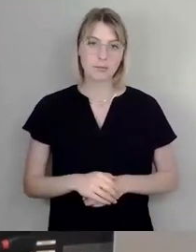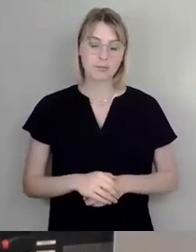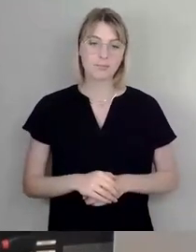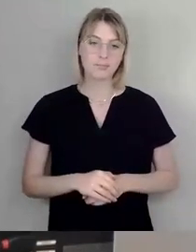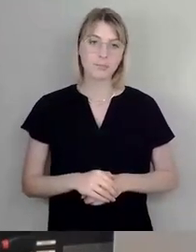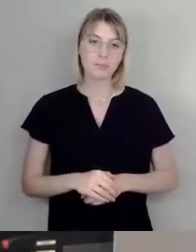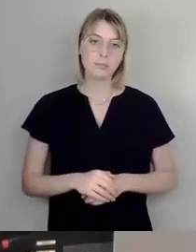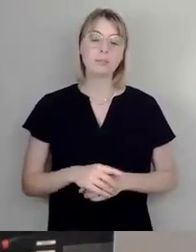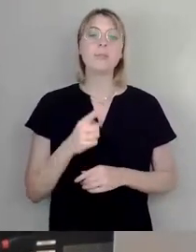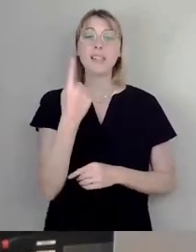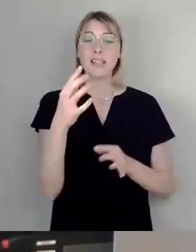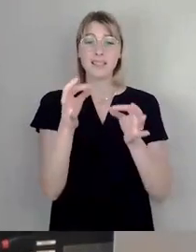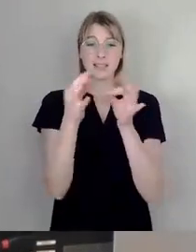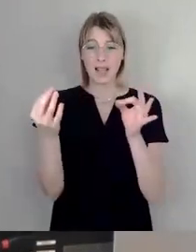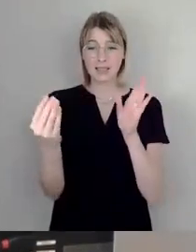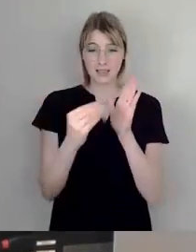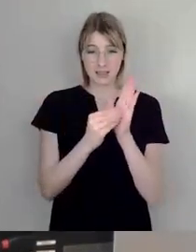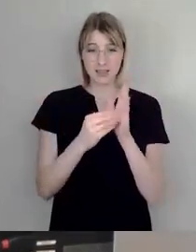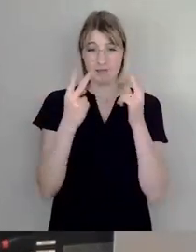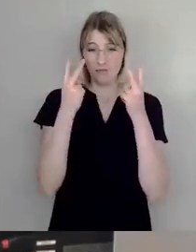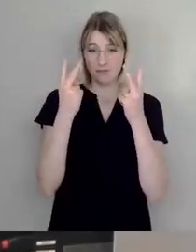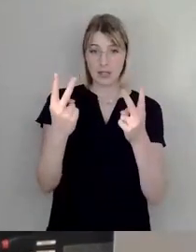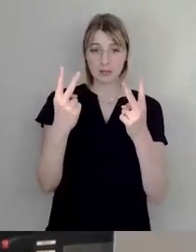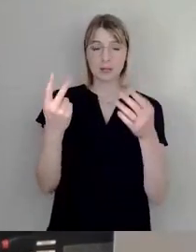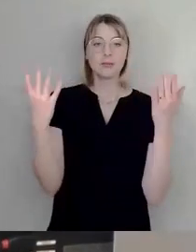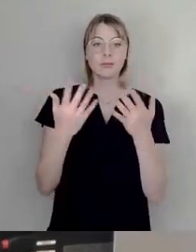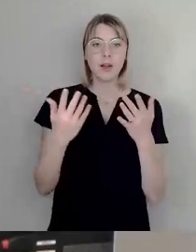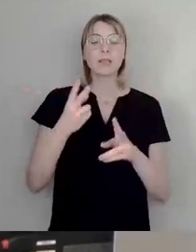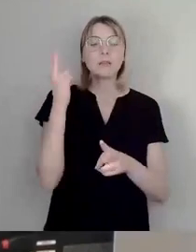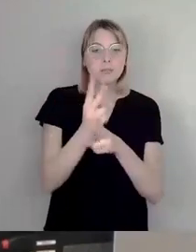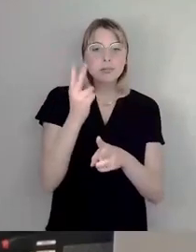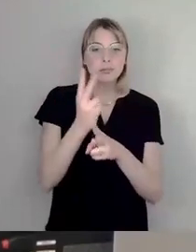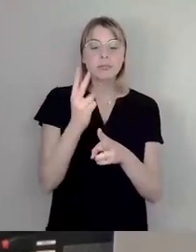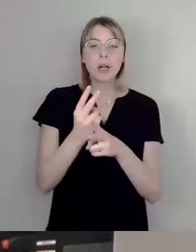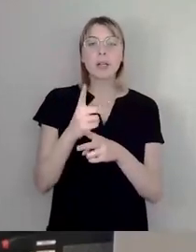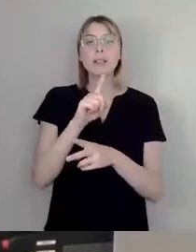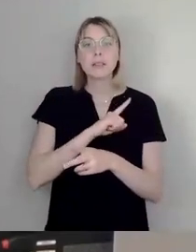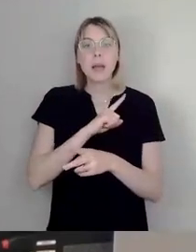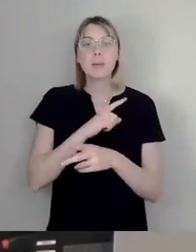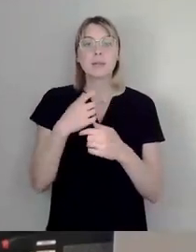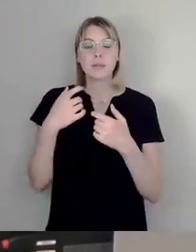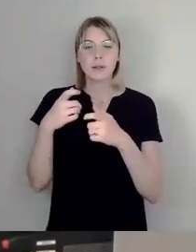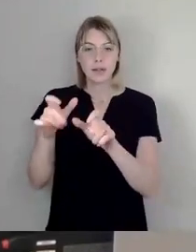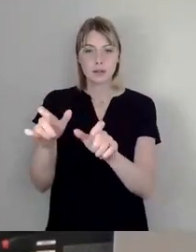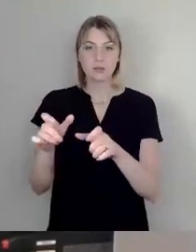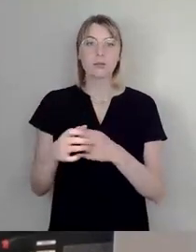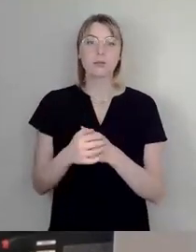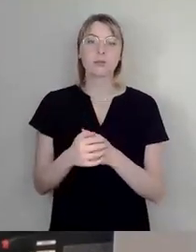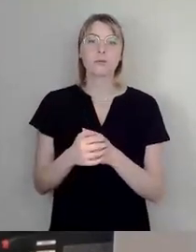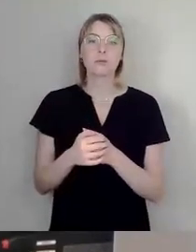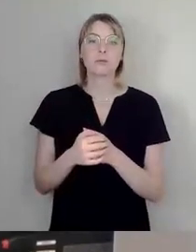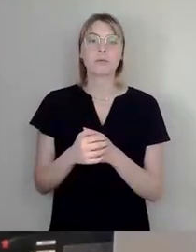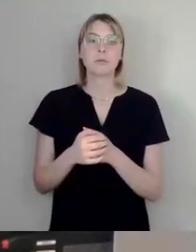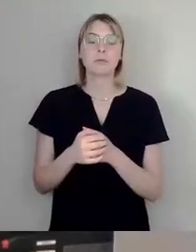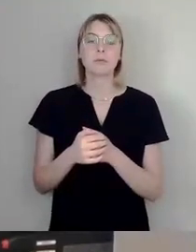unserem Antrag, der sehr entscheidend ist, nämlich dauerhafte Selbstverwaltung der Wohnungen. Auch das hat natürlich die AfD weggelassen. Also es geht